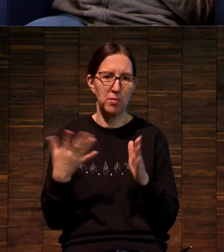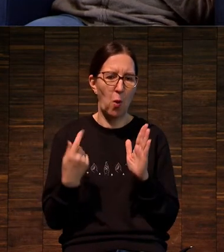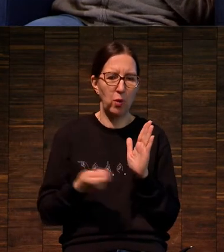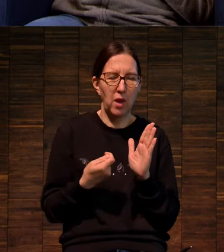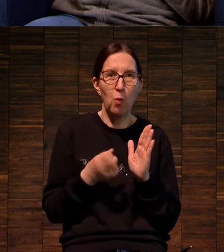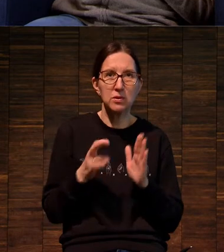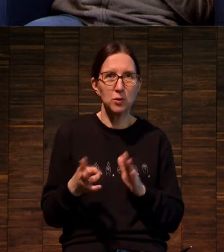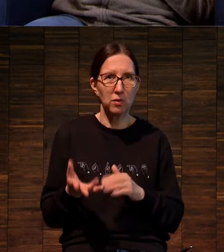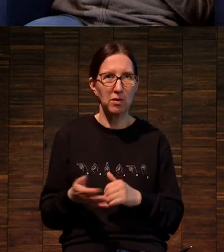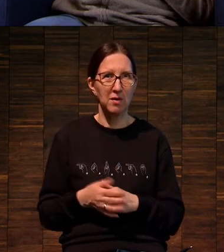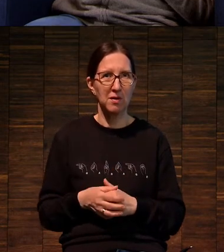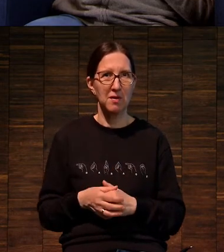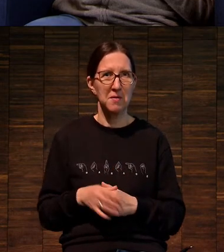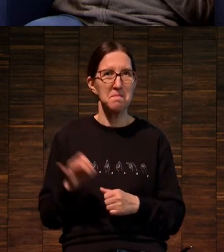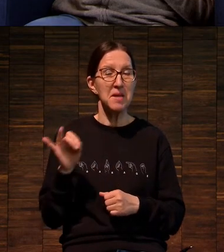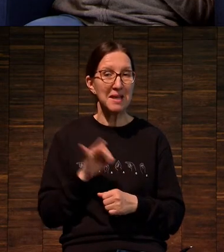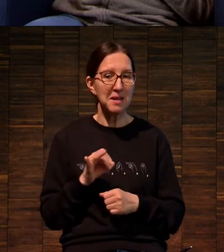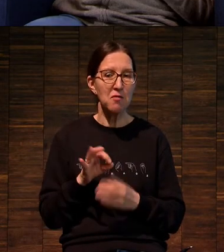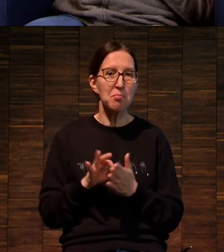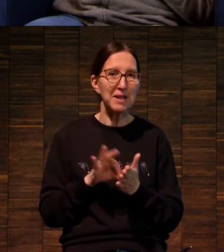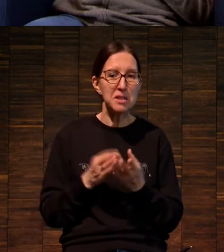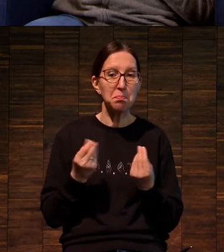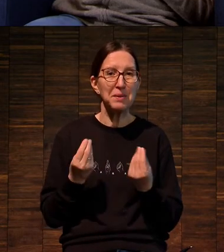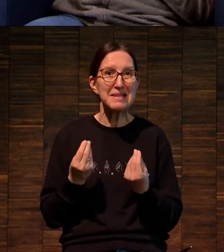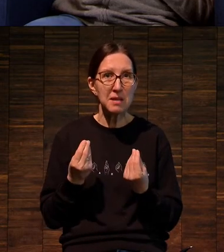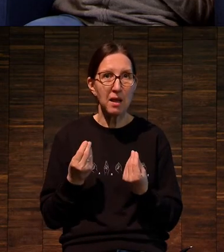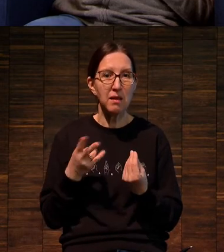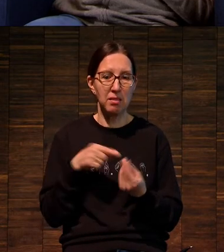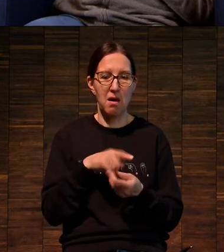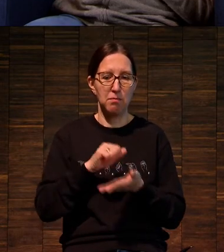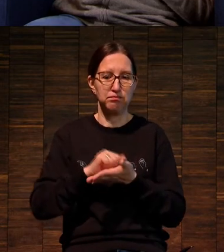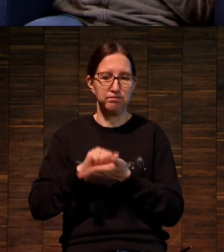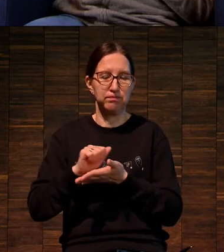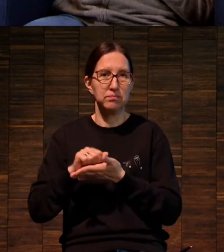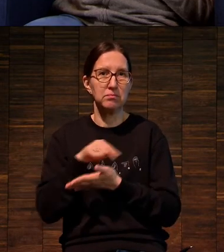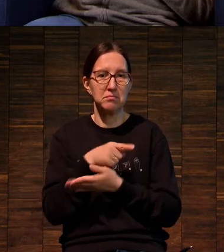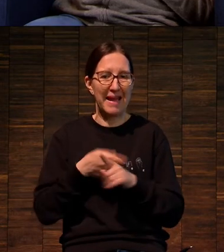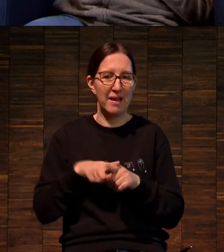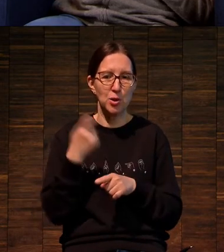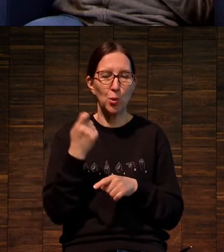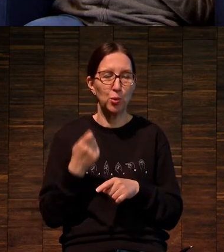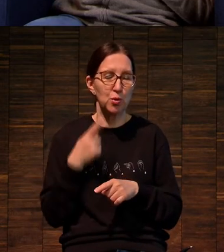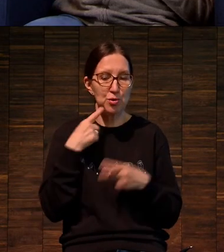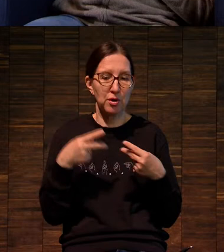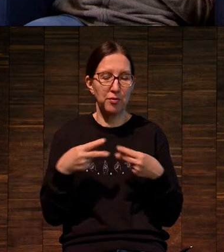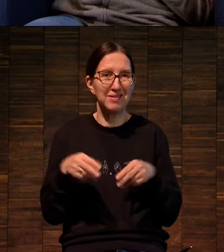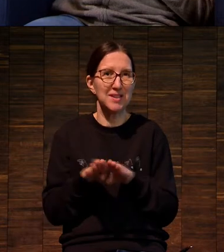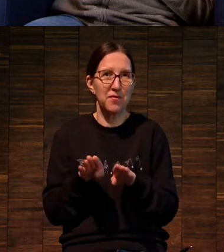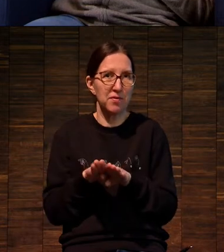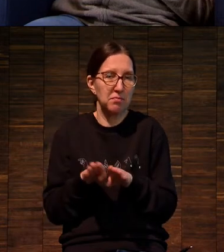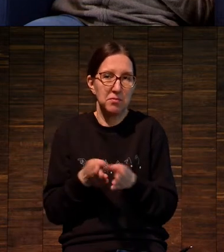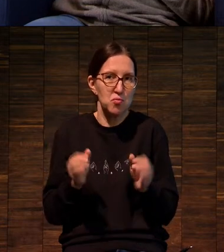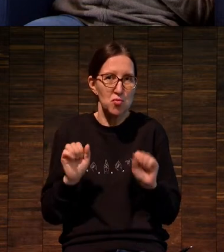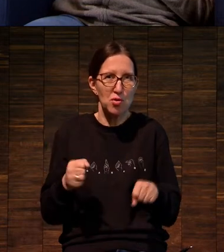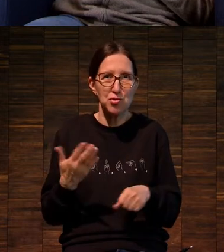аукционов. И в принципе цены на принты вот этих авторов, они сопоставимы с